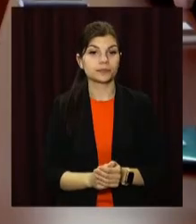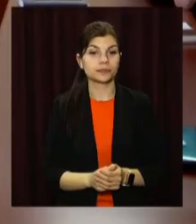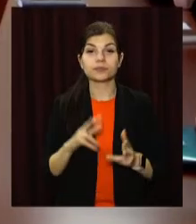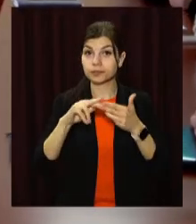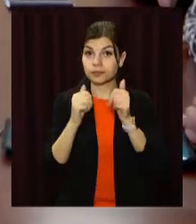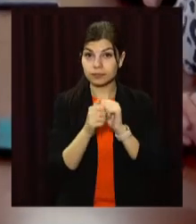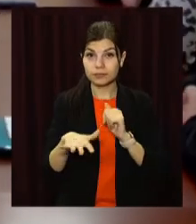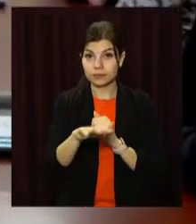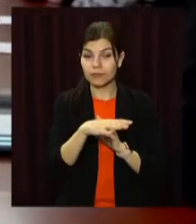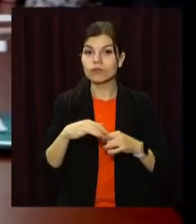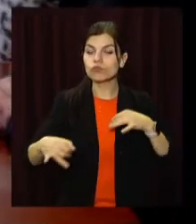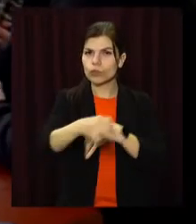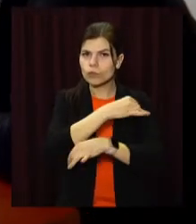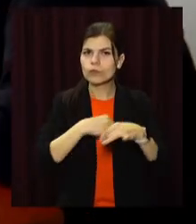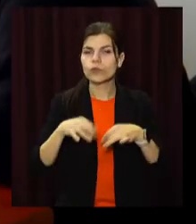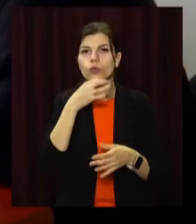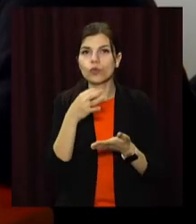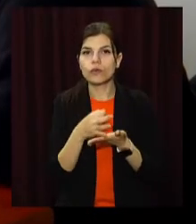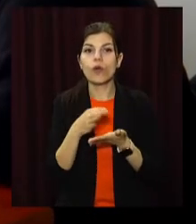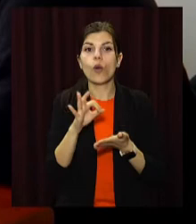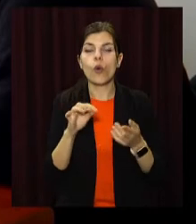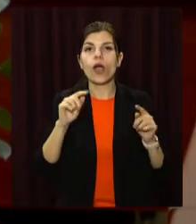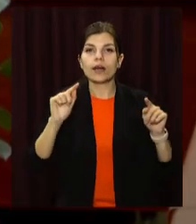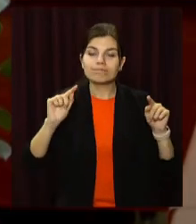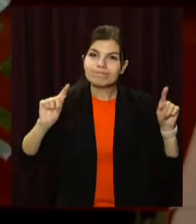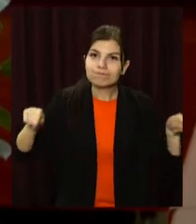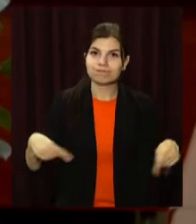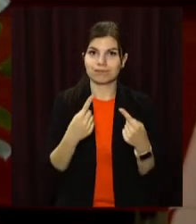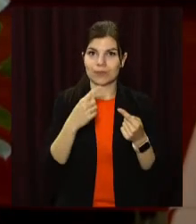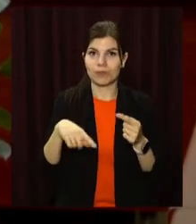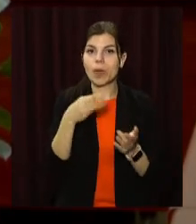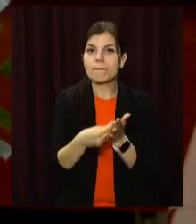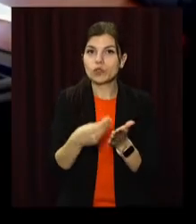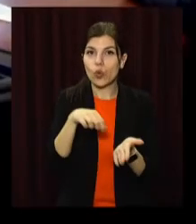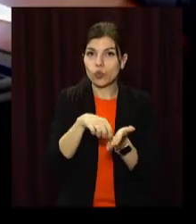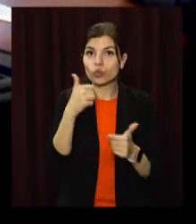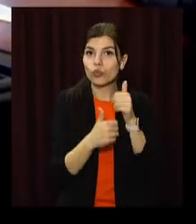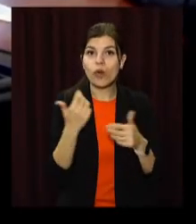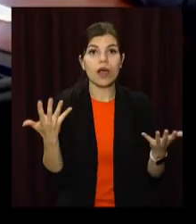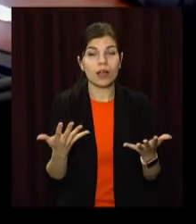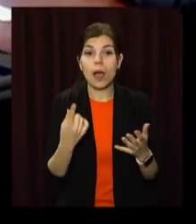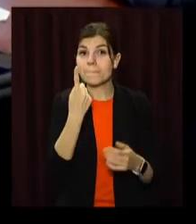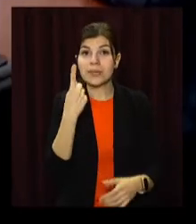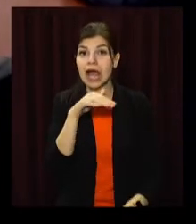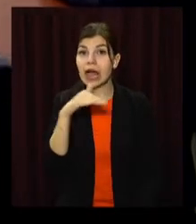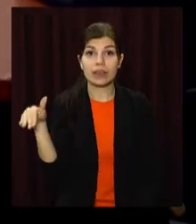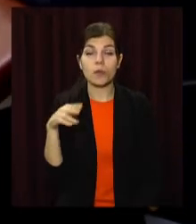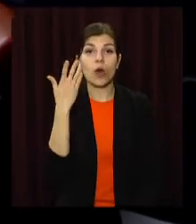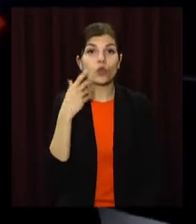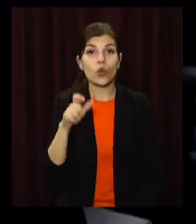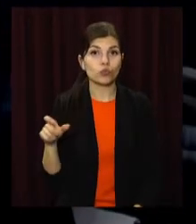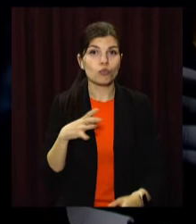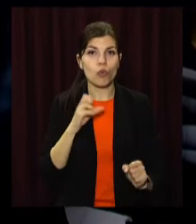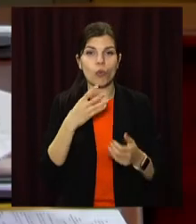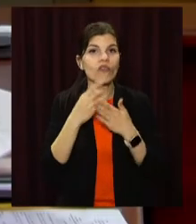У Кам'янському прийшли засідання координаційної ради щодо реалізації міської програми «Бюджет участі». Фінішував перший етап, коли містяни могли подати на